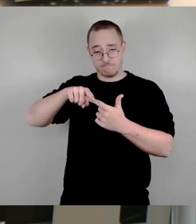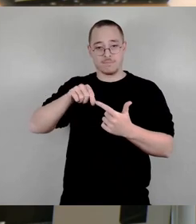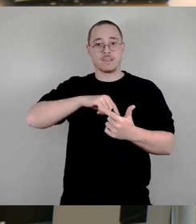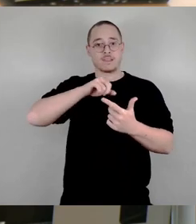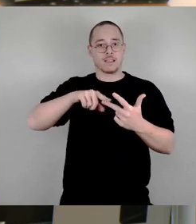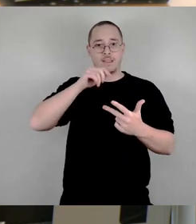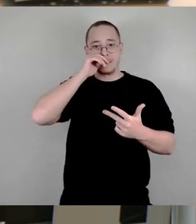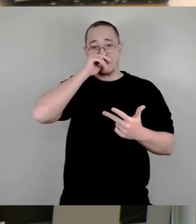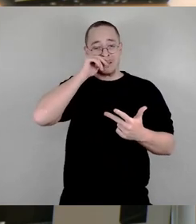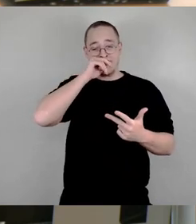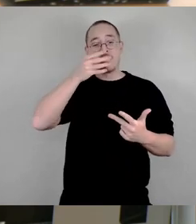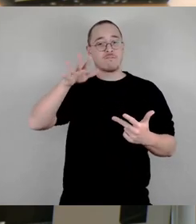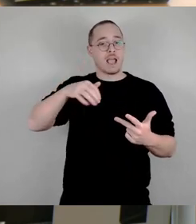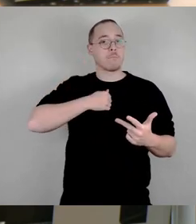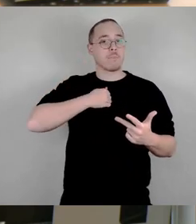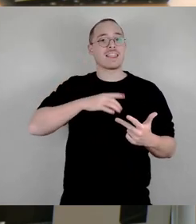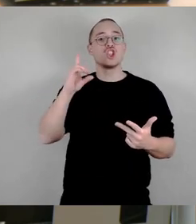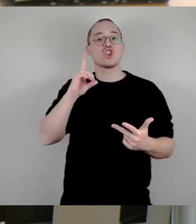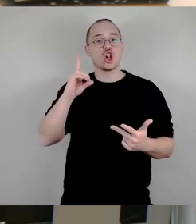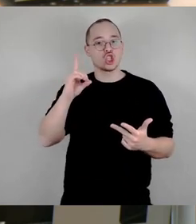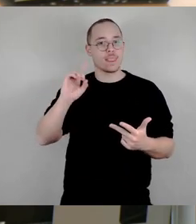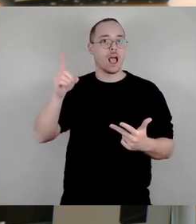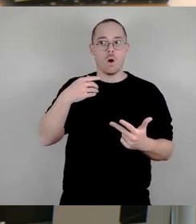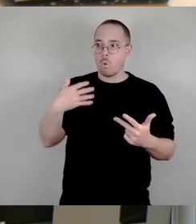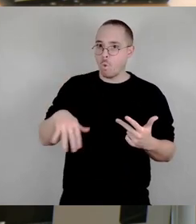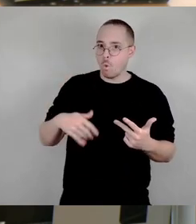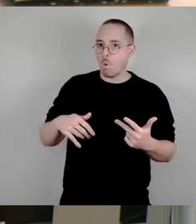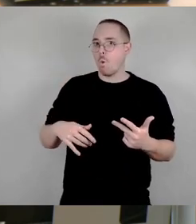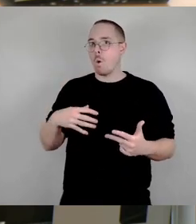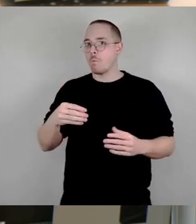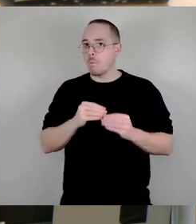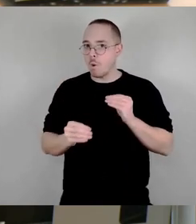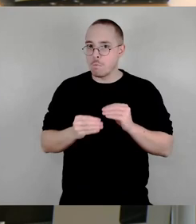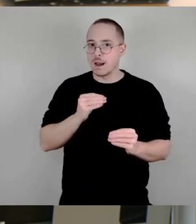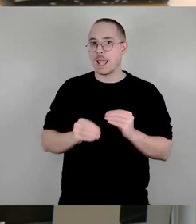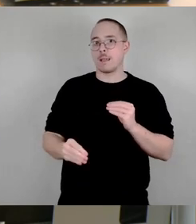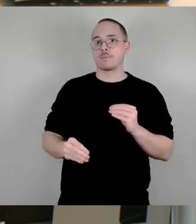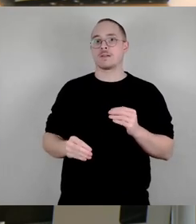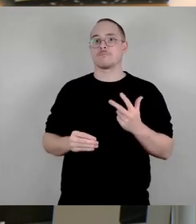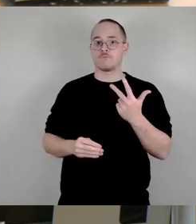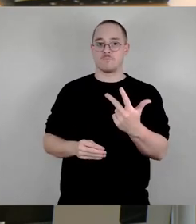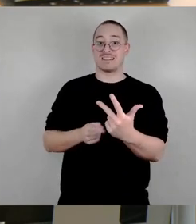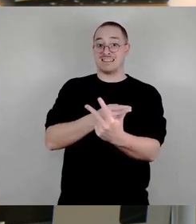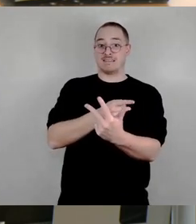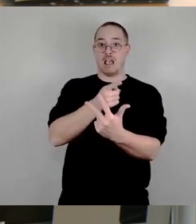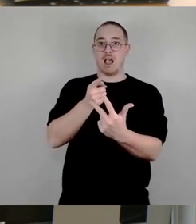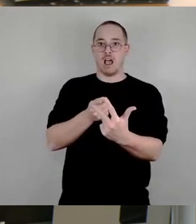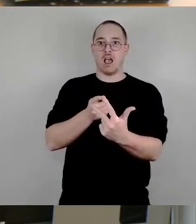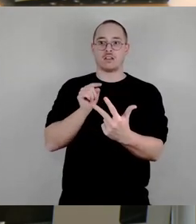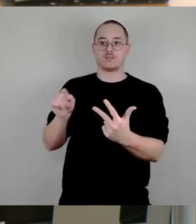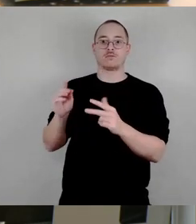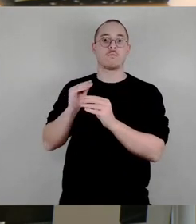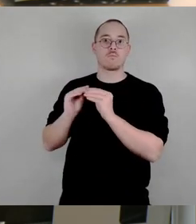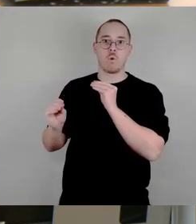Finanzierung der Modernisierung nicht gesichert ist. Das steht auf der Kippe. Wir haben also gleich drei Bäder mit großen